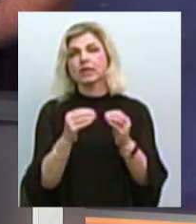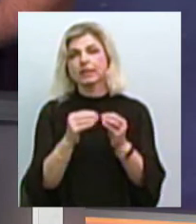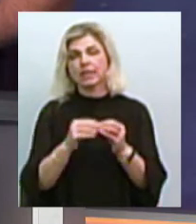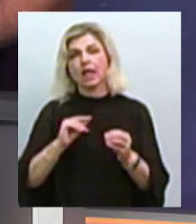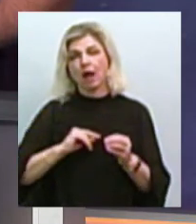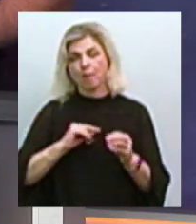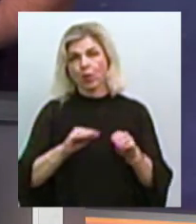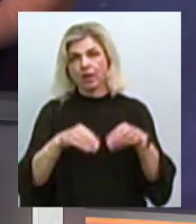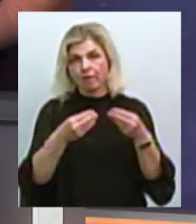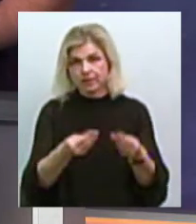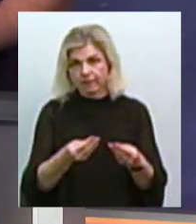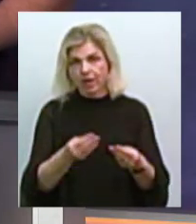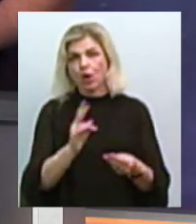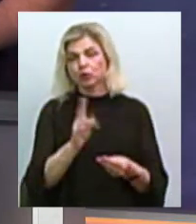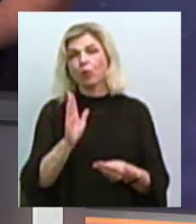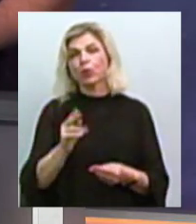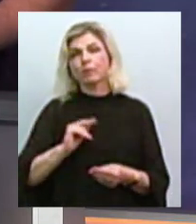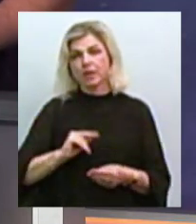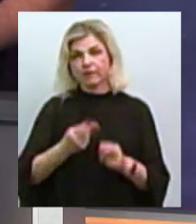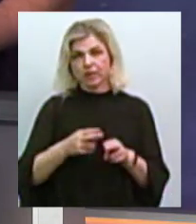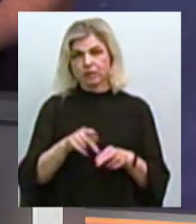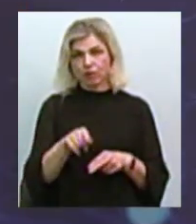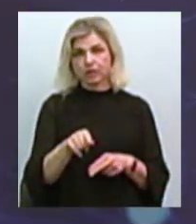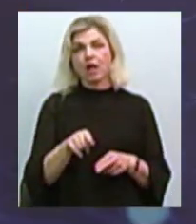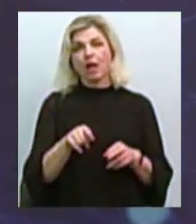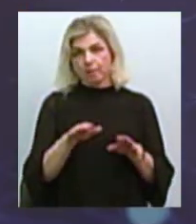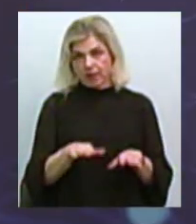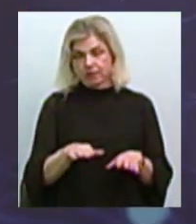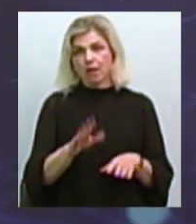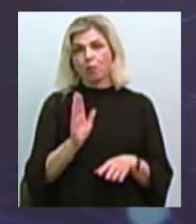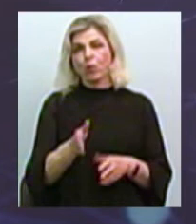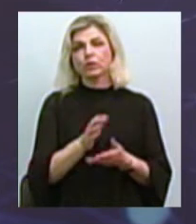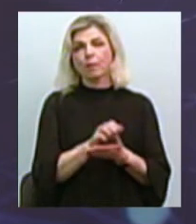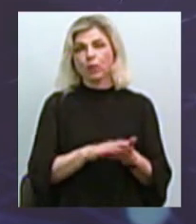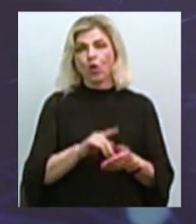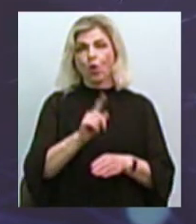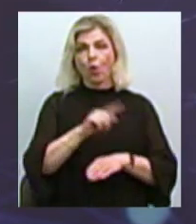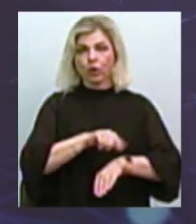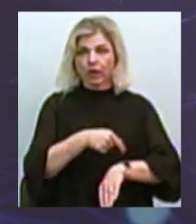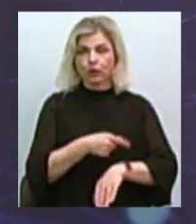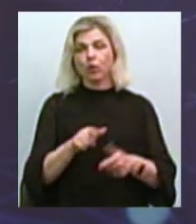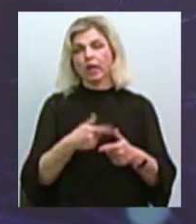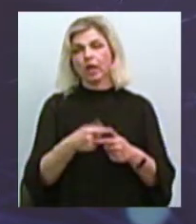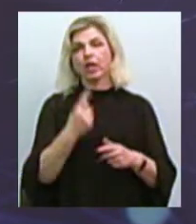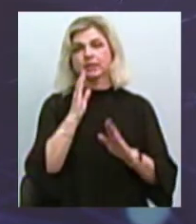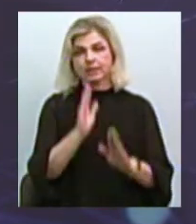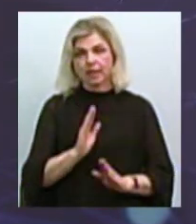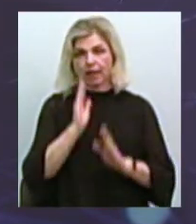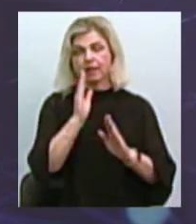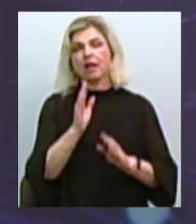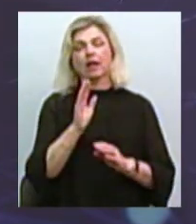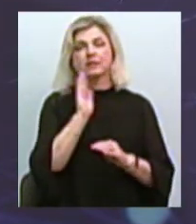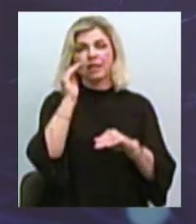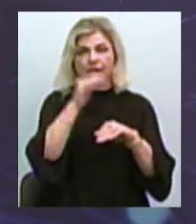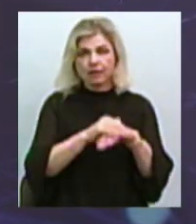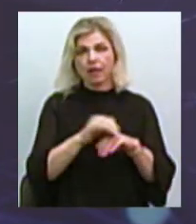будуть працювати безпосередньо на цій ярмарці, яка знову ж таки може тривати чи одну годину, чи майже цілий день фахівці там дають